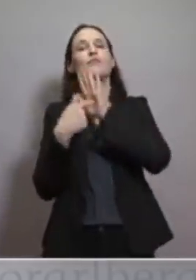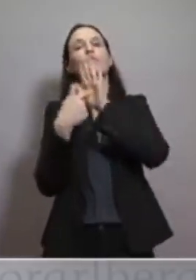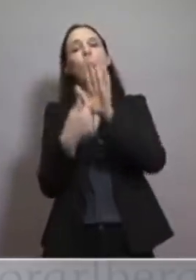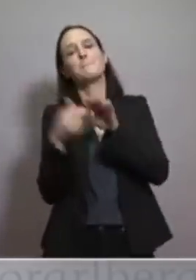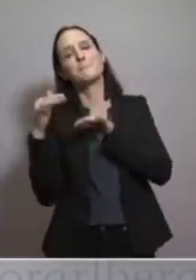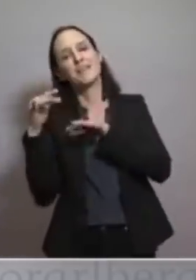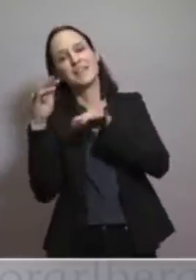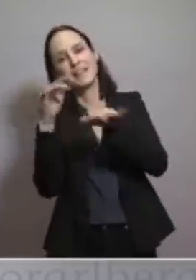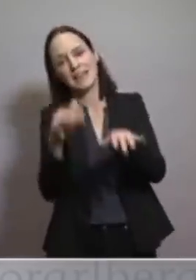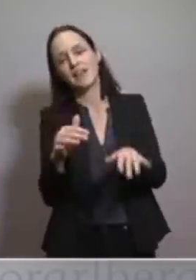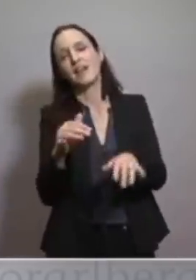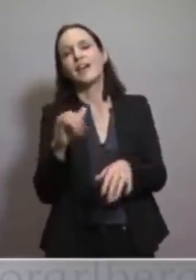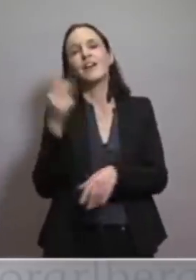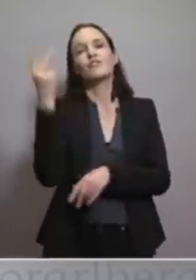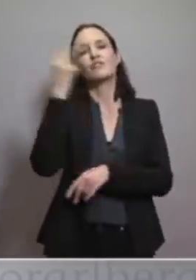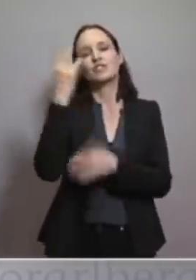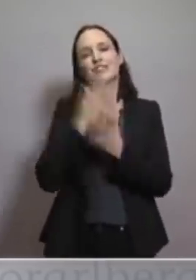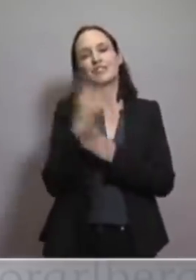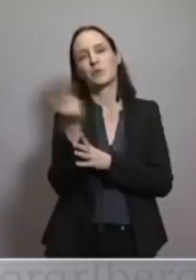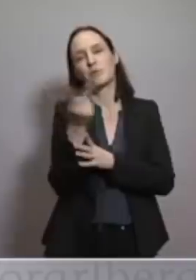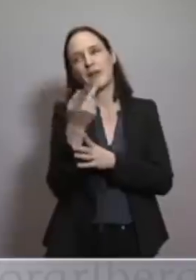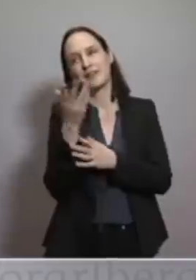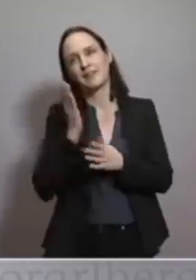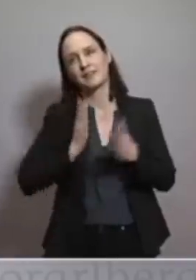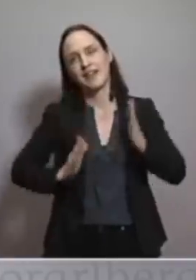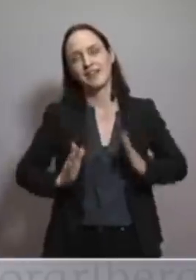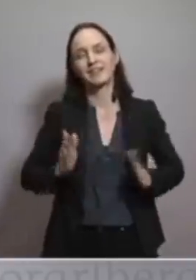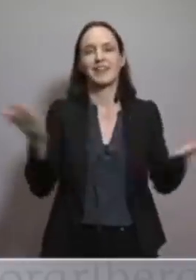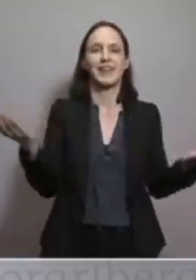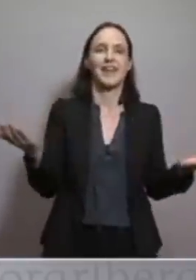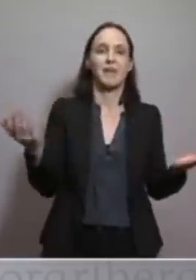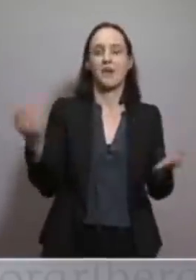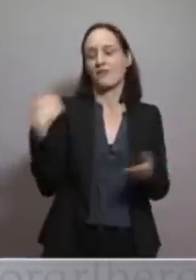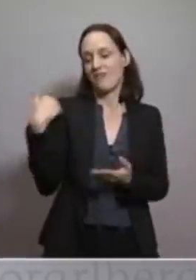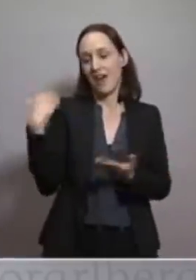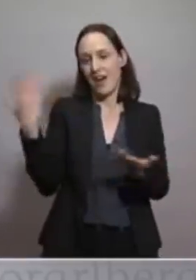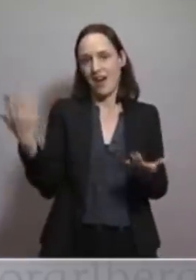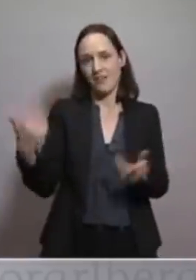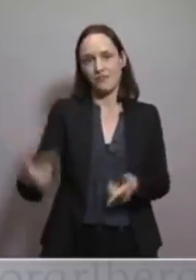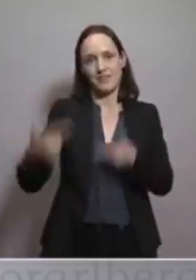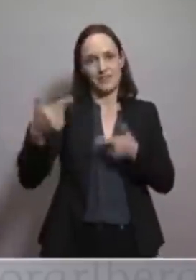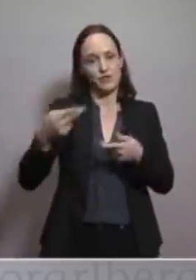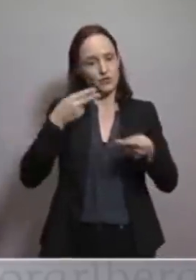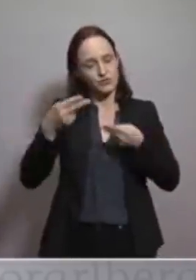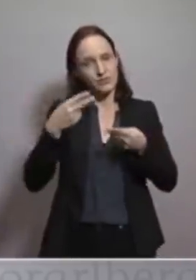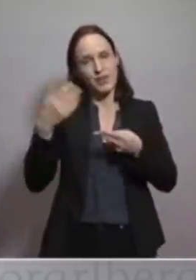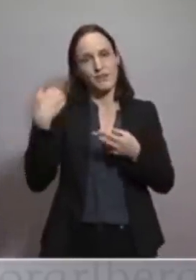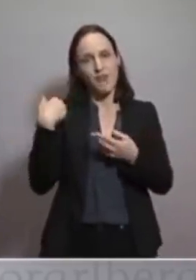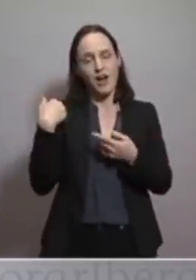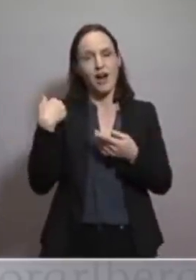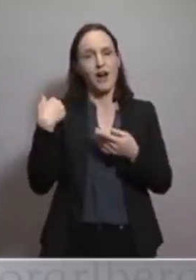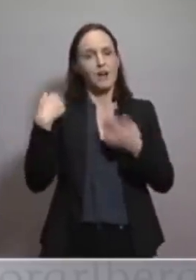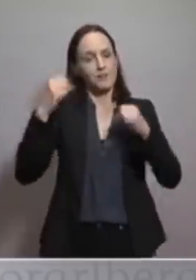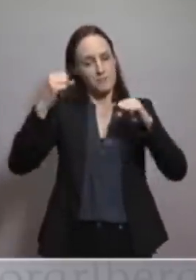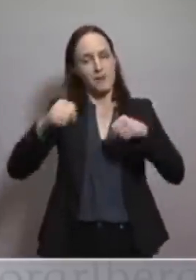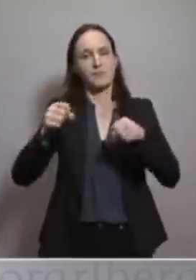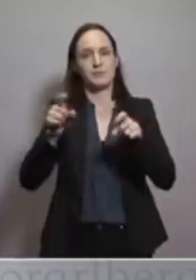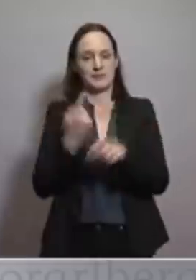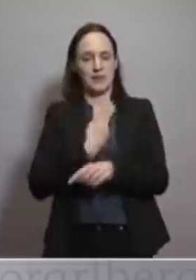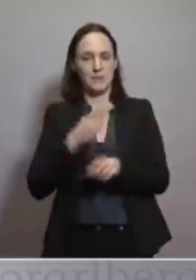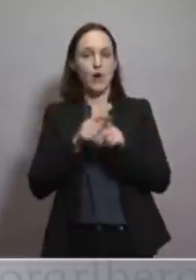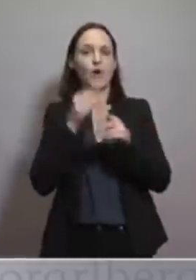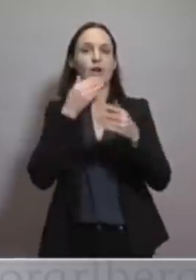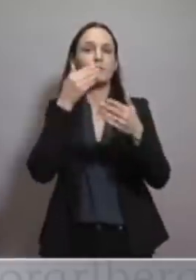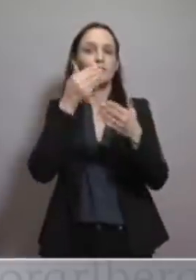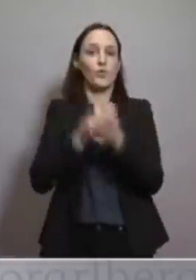Ich verstehe schon beide Seiten in dem Thema, aber wir sind damals eigentlich übereingekommen. Ich selber habe es empfohlen und habe gesagt,